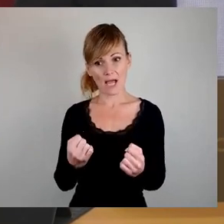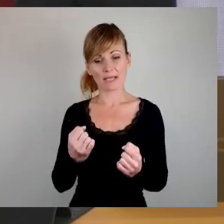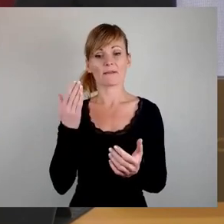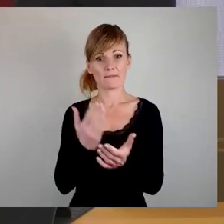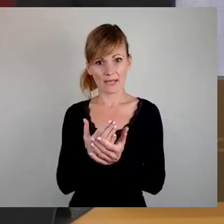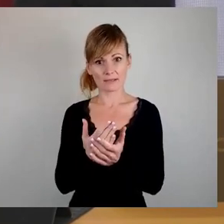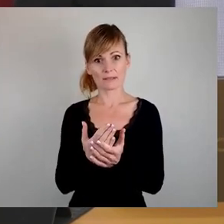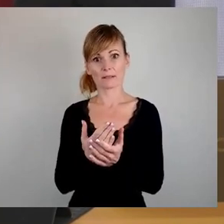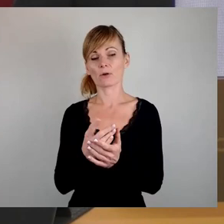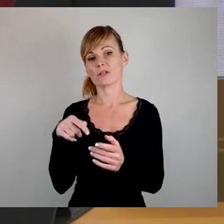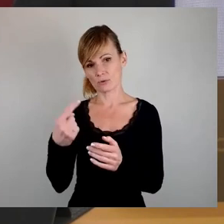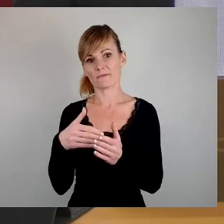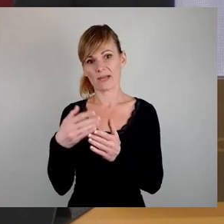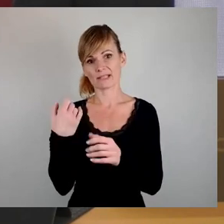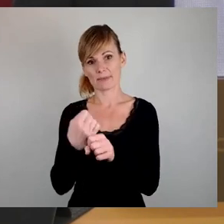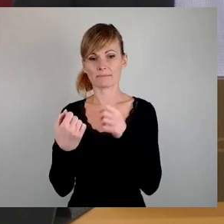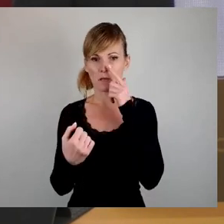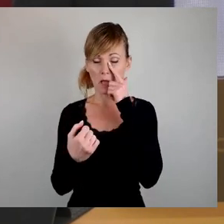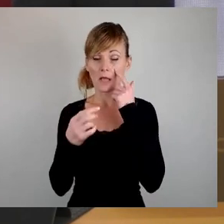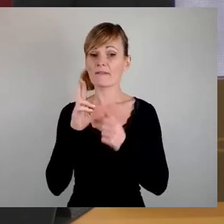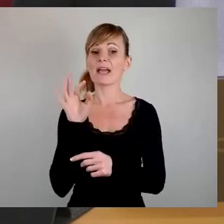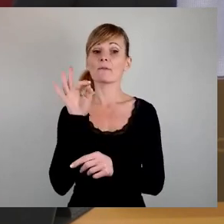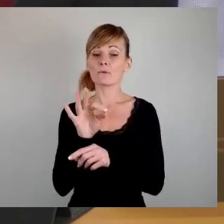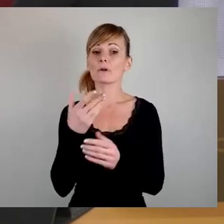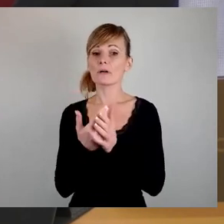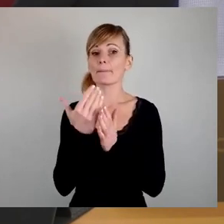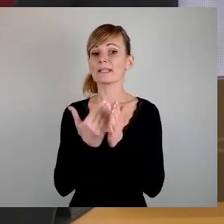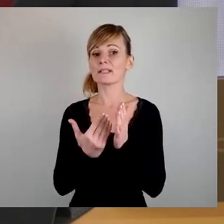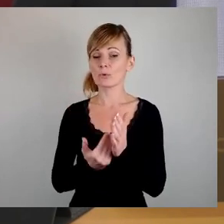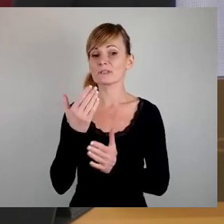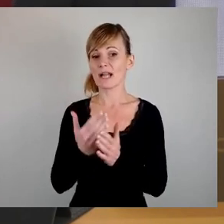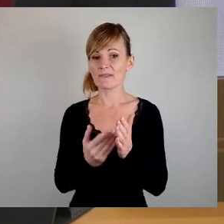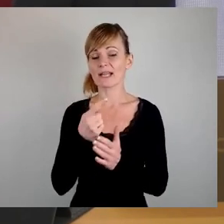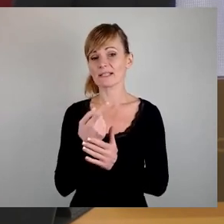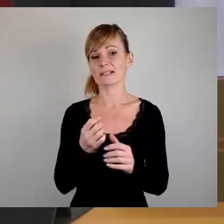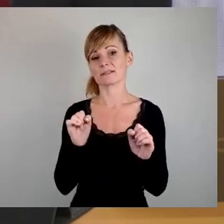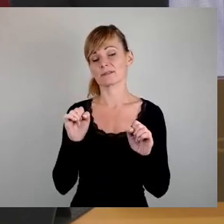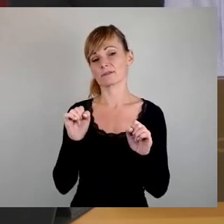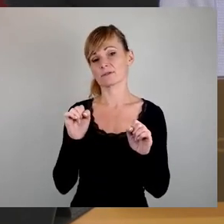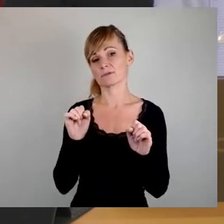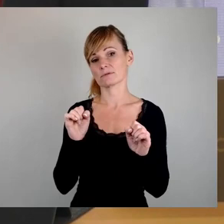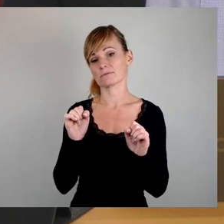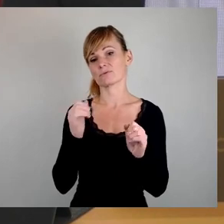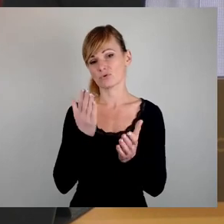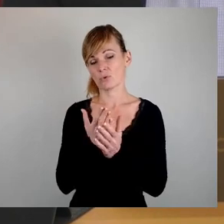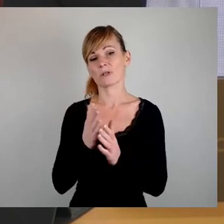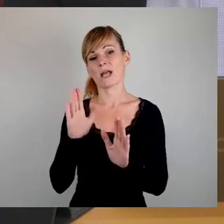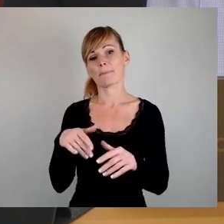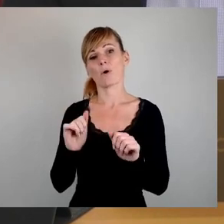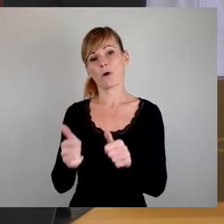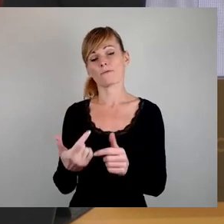Also, wer dafür ist, dass wir der Petition teilweise damit abgeholfen haben, den bitte ich jetzt ums Stimmzeichen.